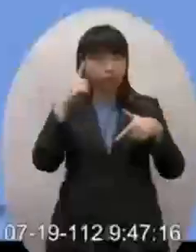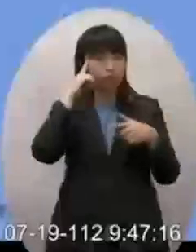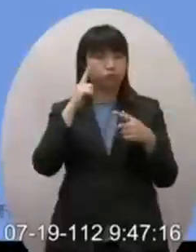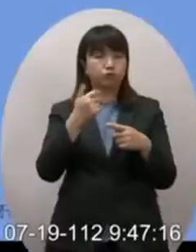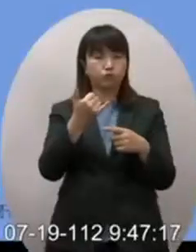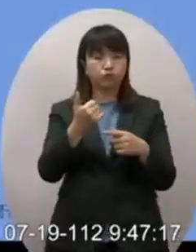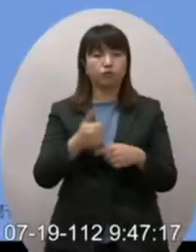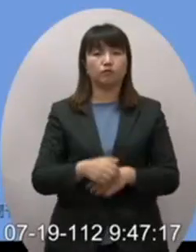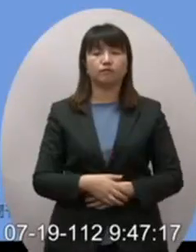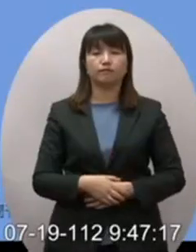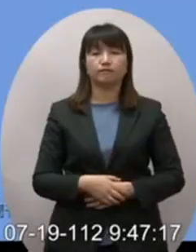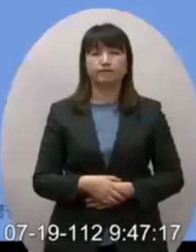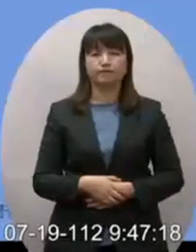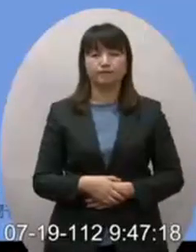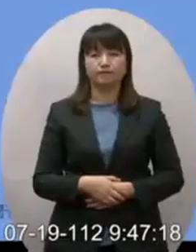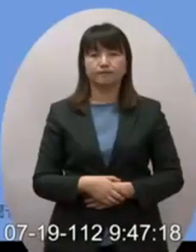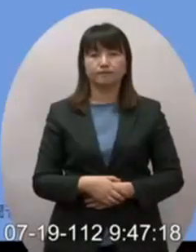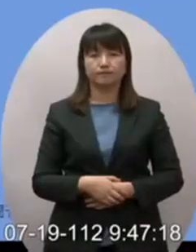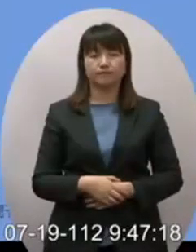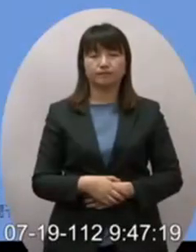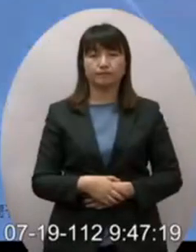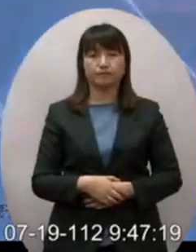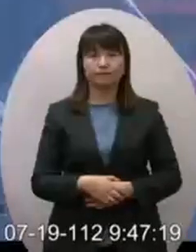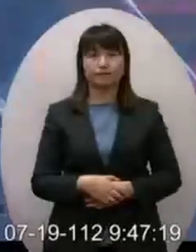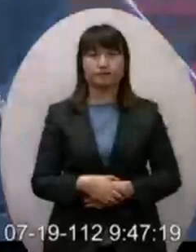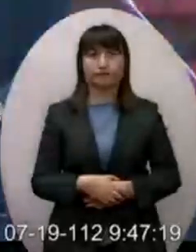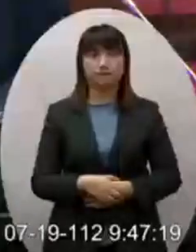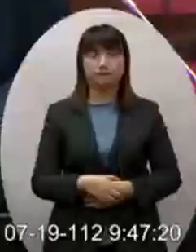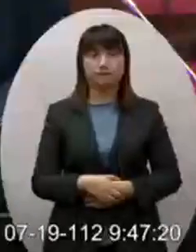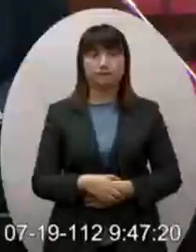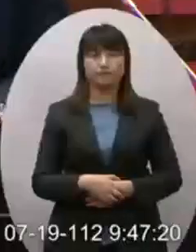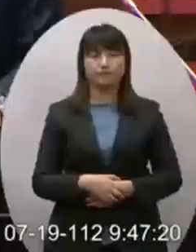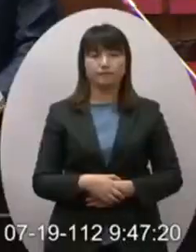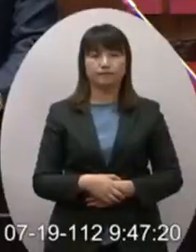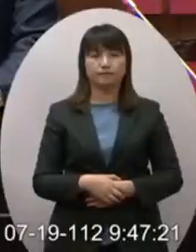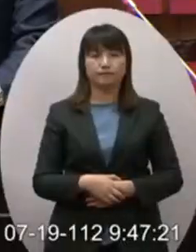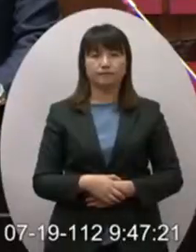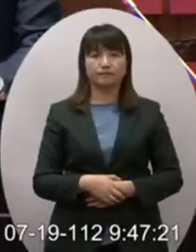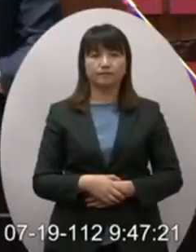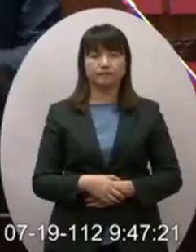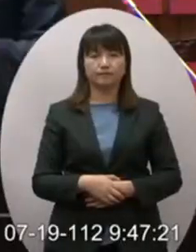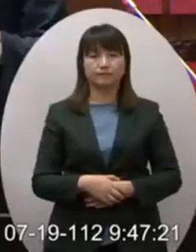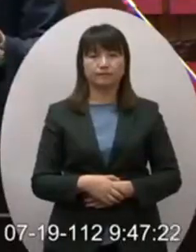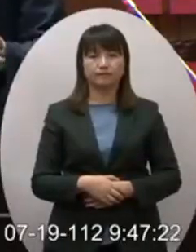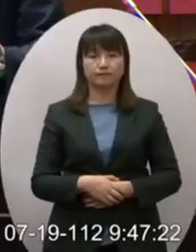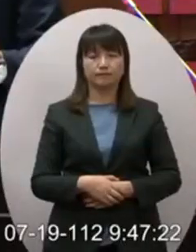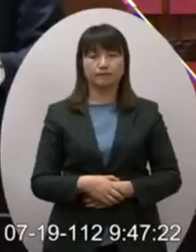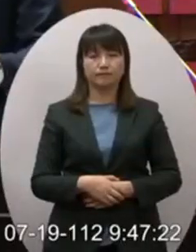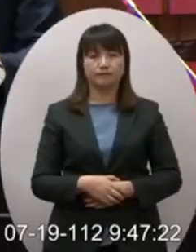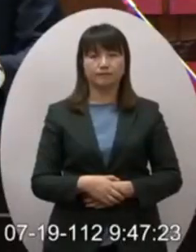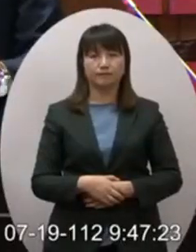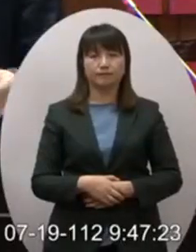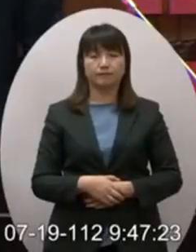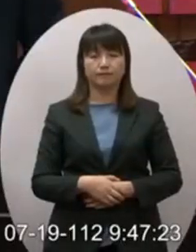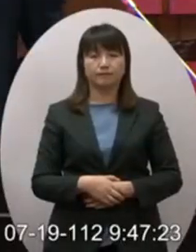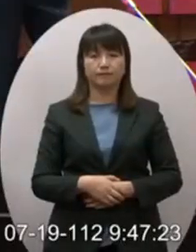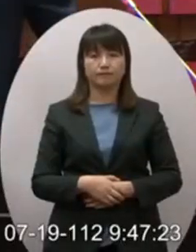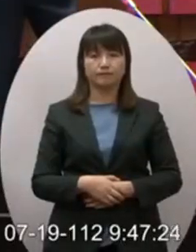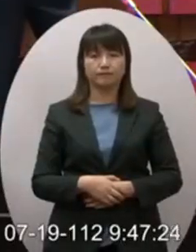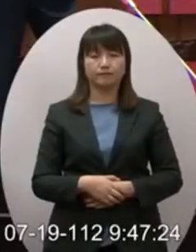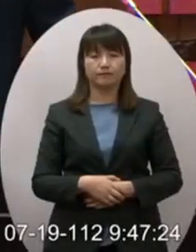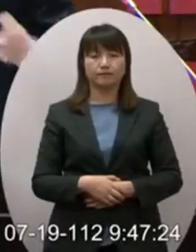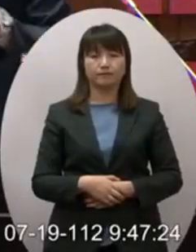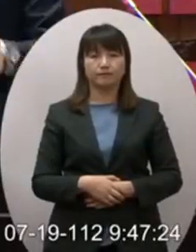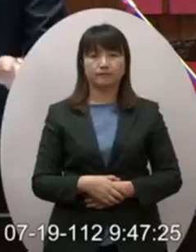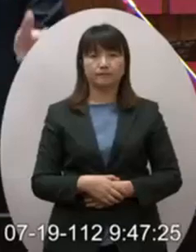認同我想張忠謀先生在講的就是說現在因為這個全球供應鏈已經有所改變跟